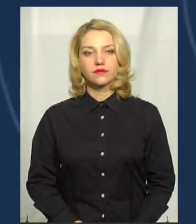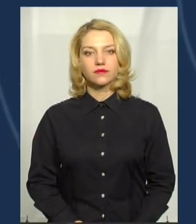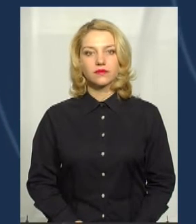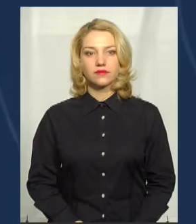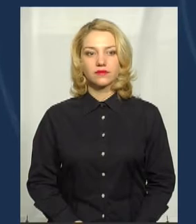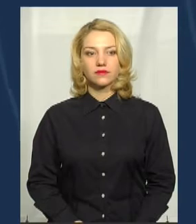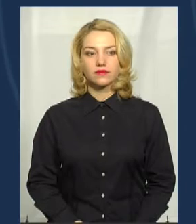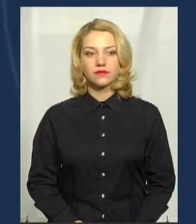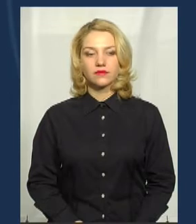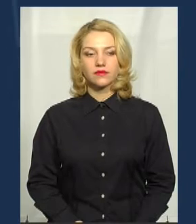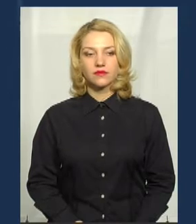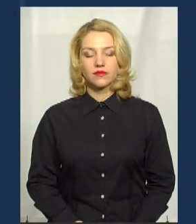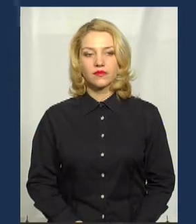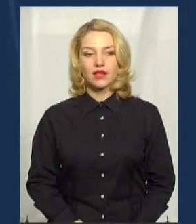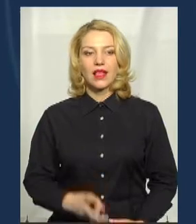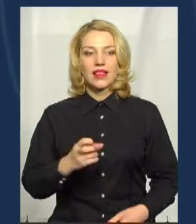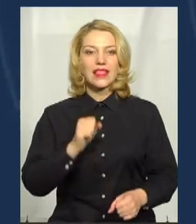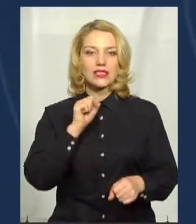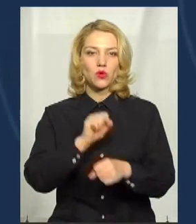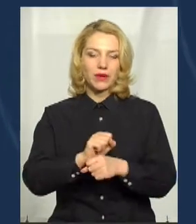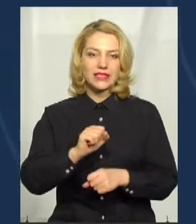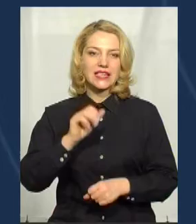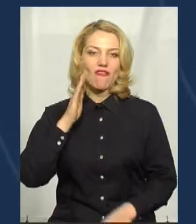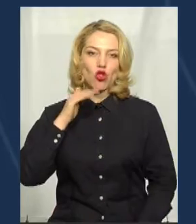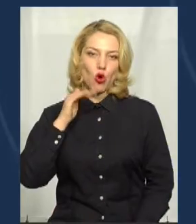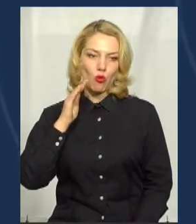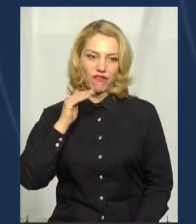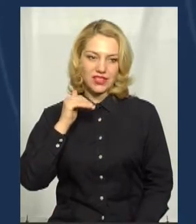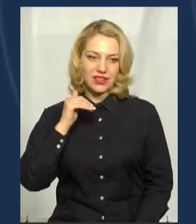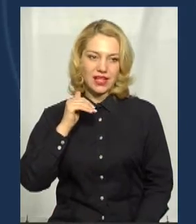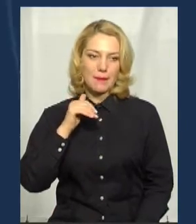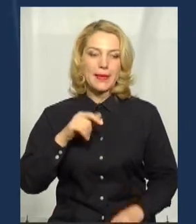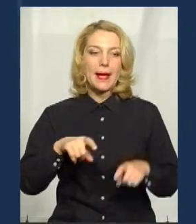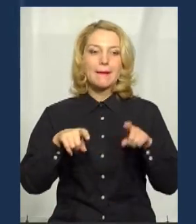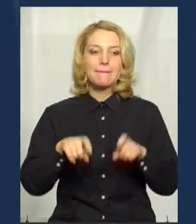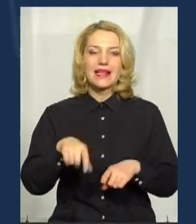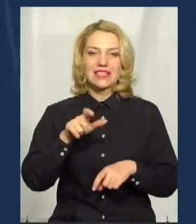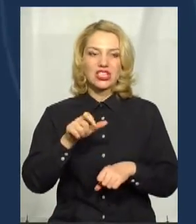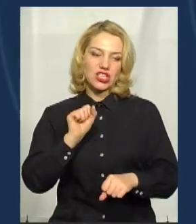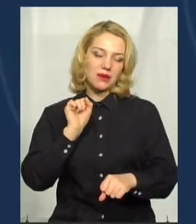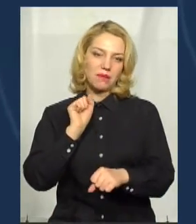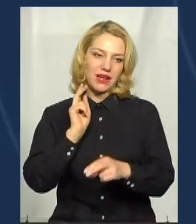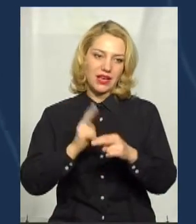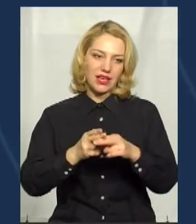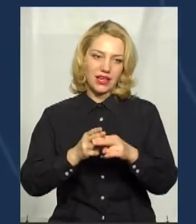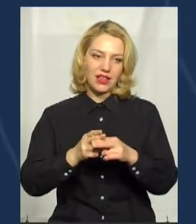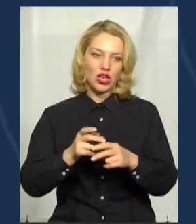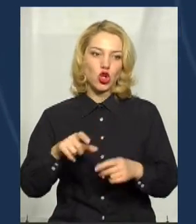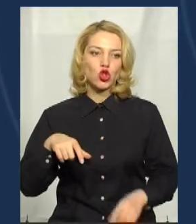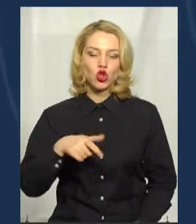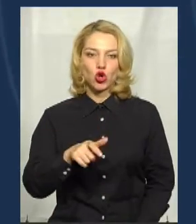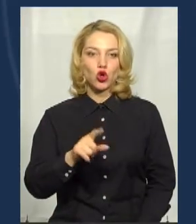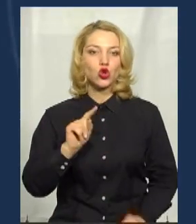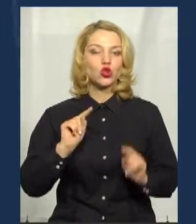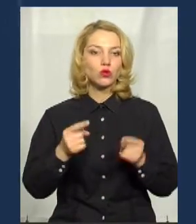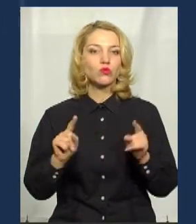На зупинці водопровідна пасажири перекрили дорогу, тому